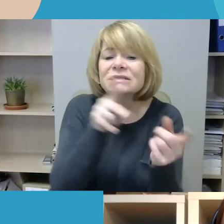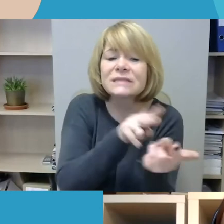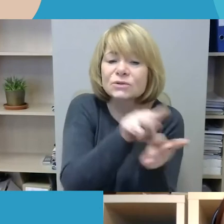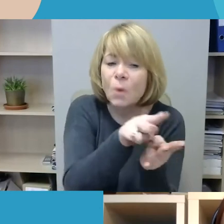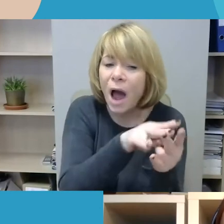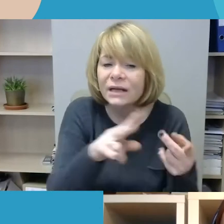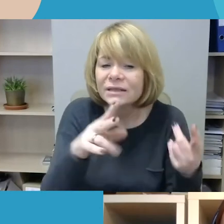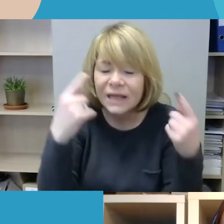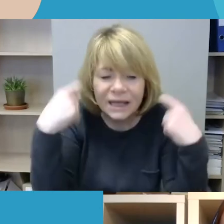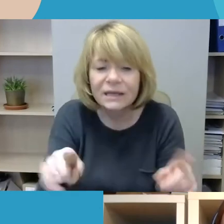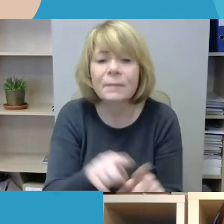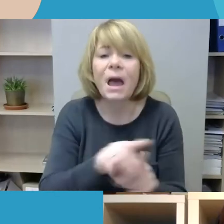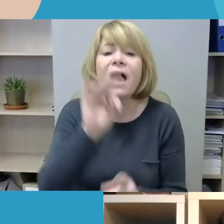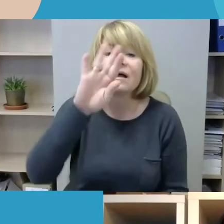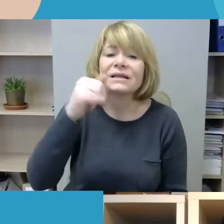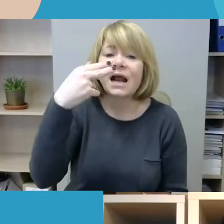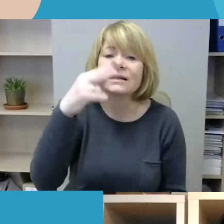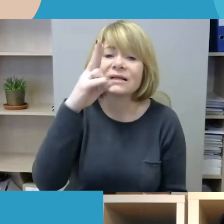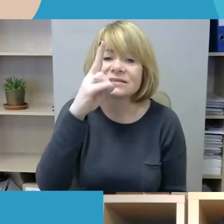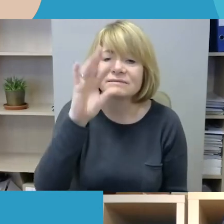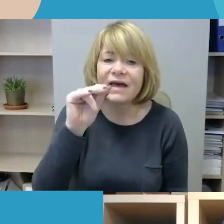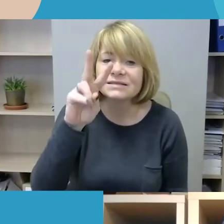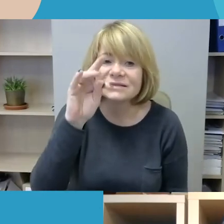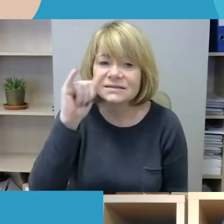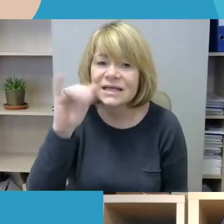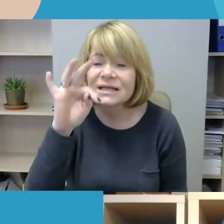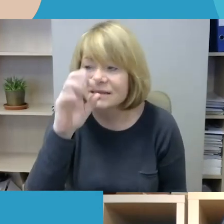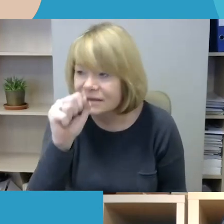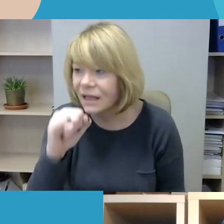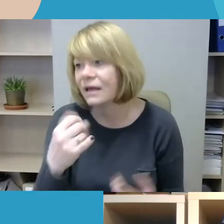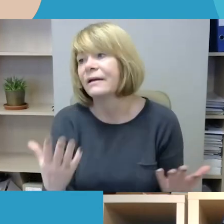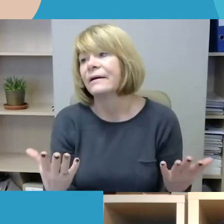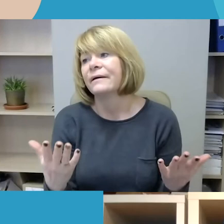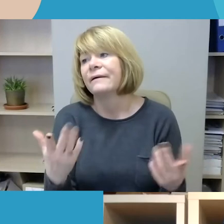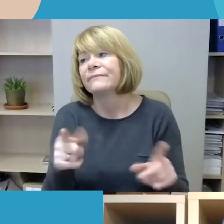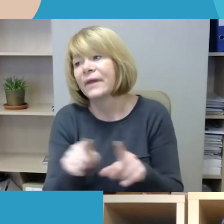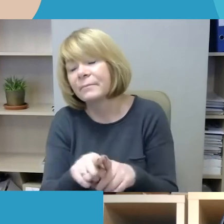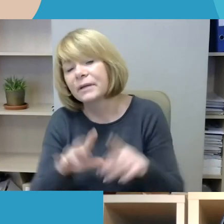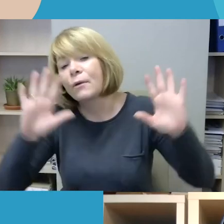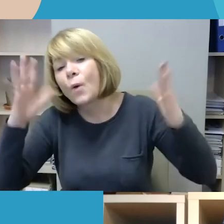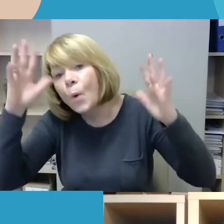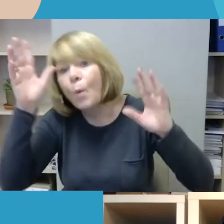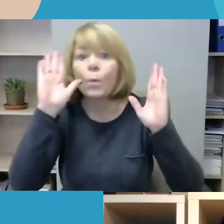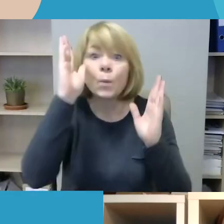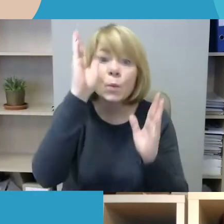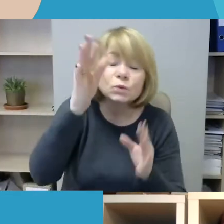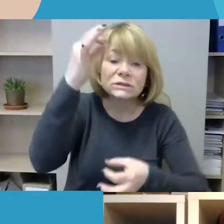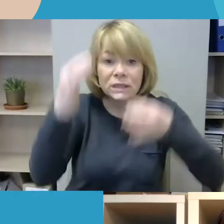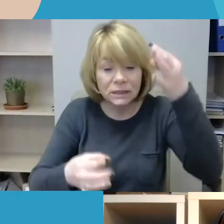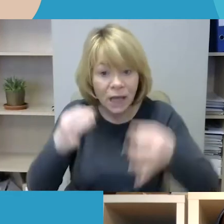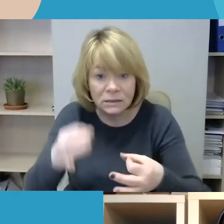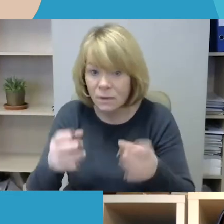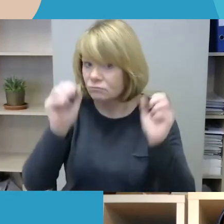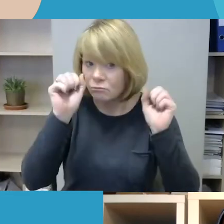transseksualius asmenys, ne translyčius asmenys, kurie bijo, kad tada, jeigu vyks toliau teismo procesas, kurio galima prašyti ne